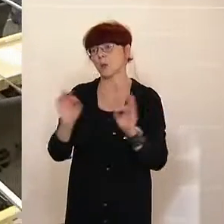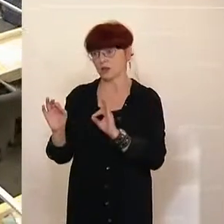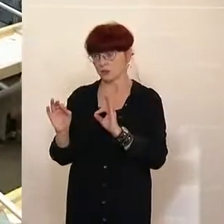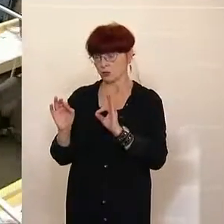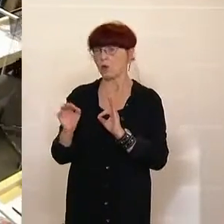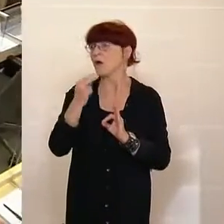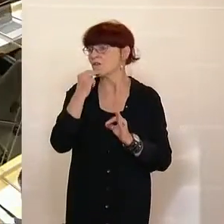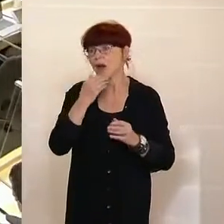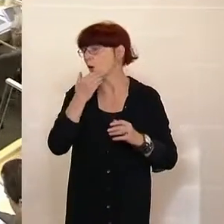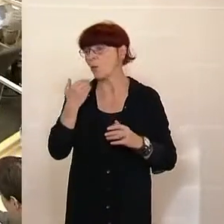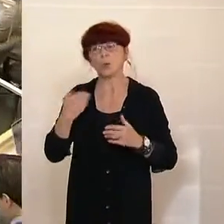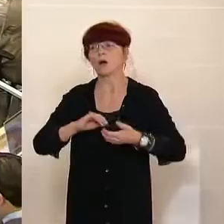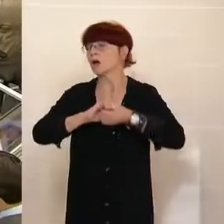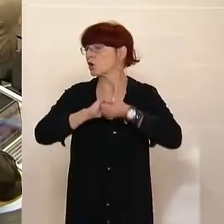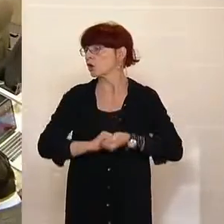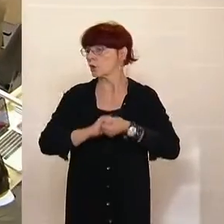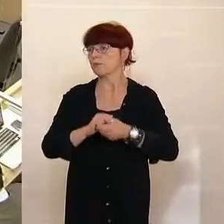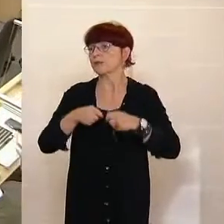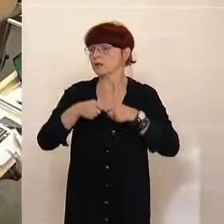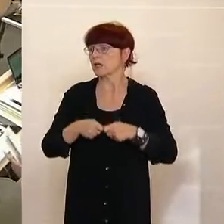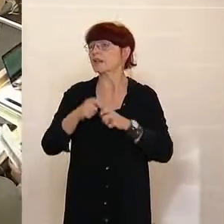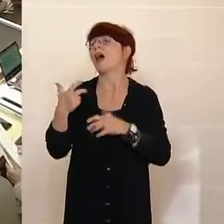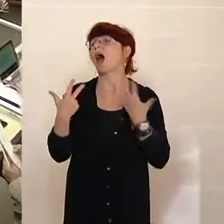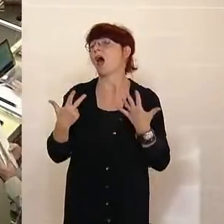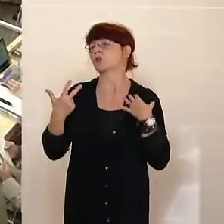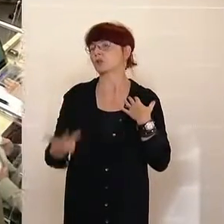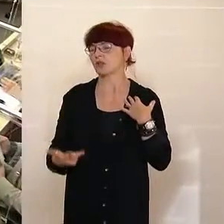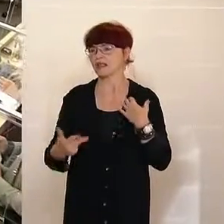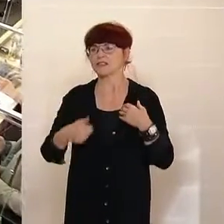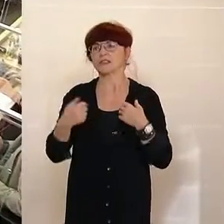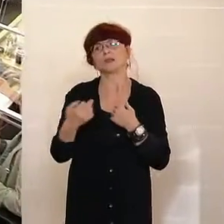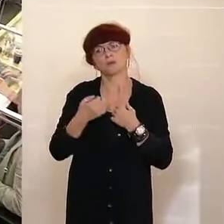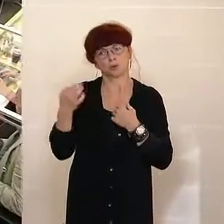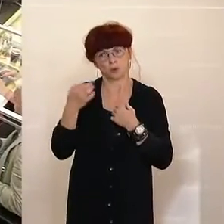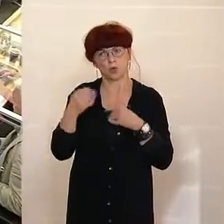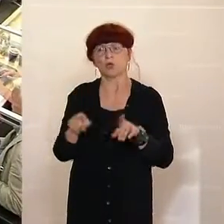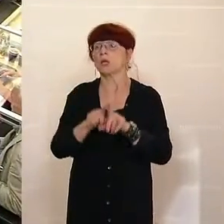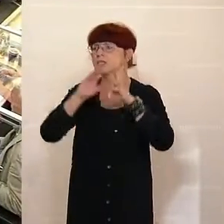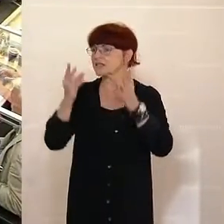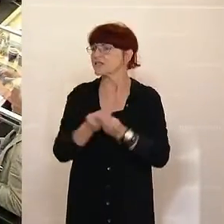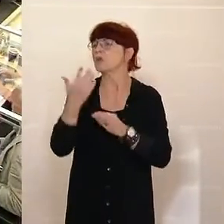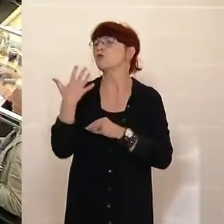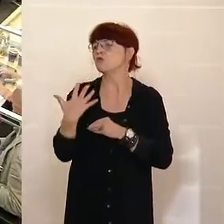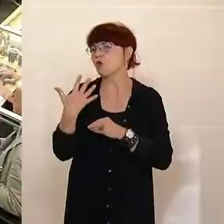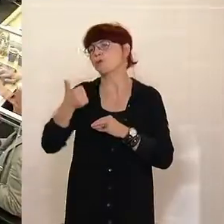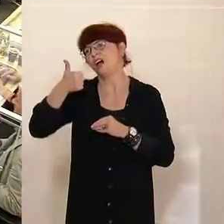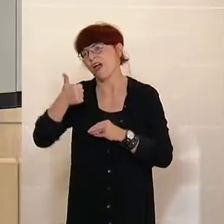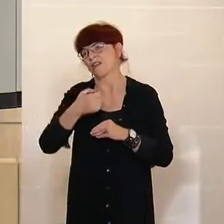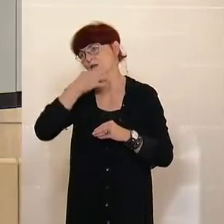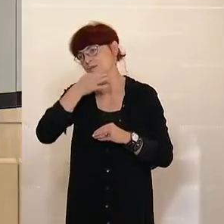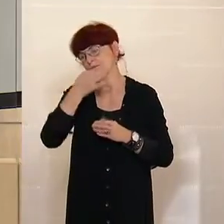keinem Klub angehören. 38 Minuten, der Debattenbeitrag wird auf fünf Minuten begrenzt. Ich darf gleich abstimmen lassen. Wer mit der